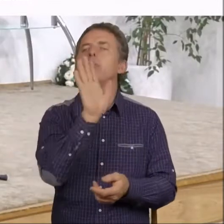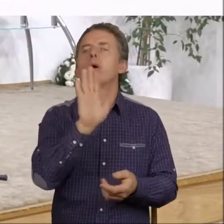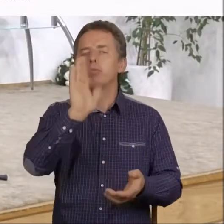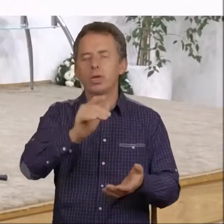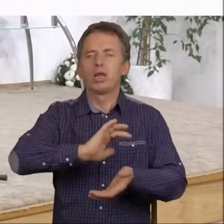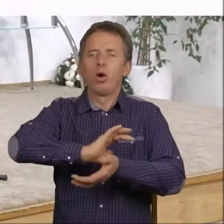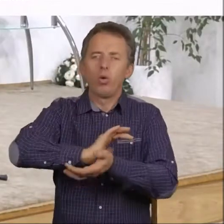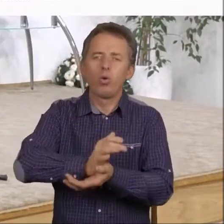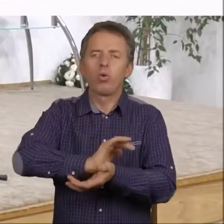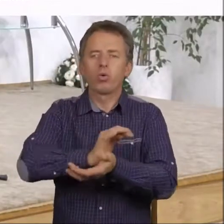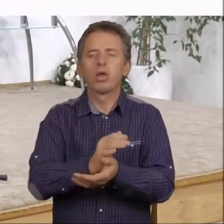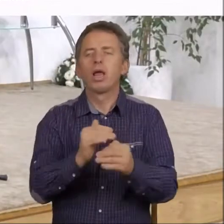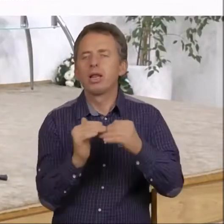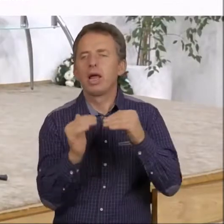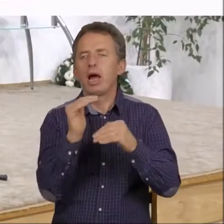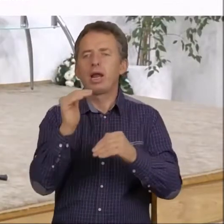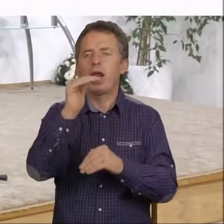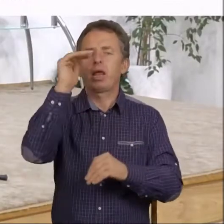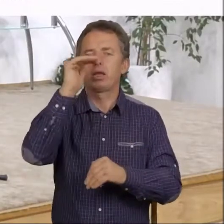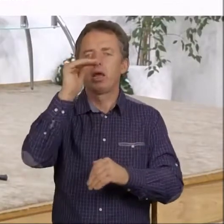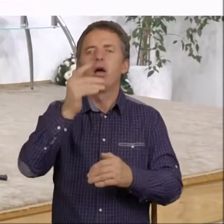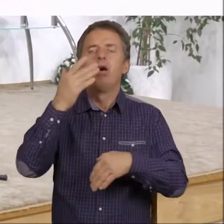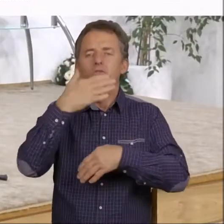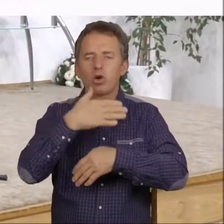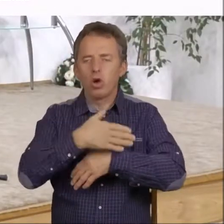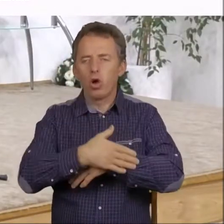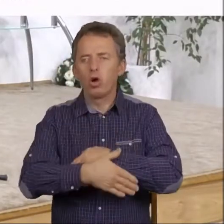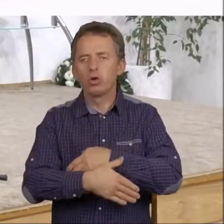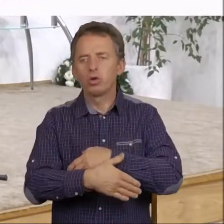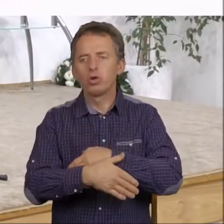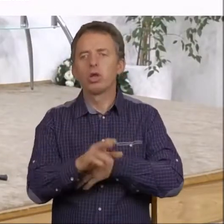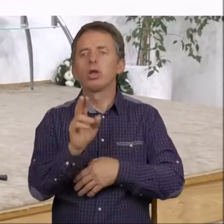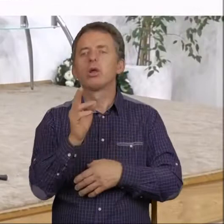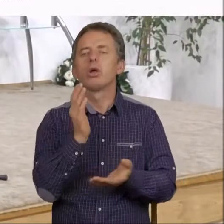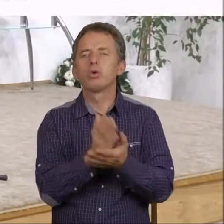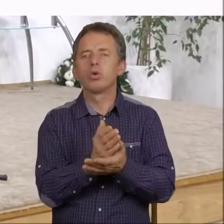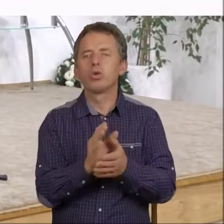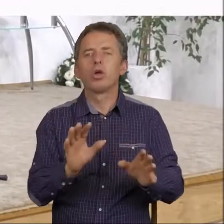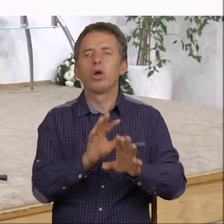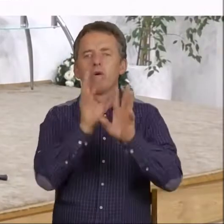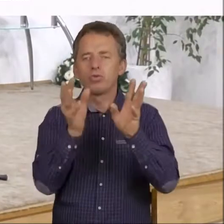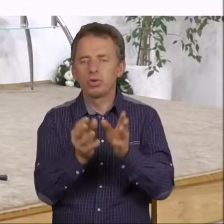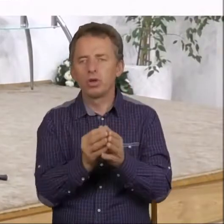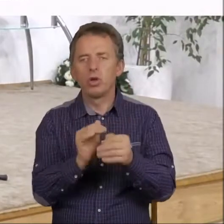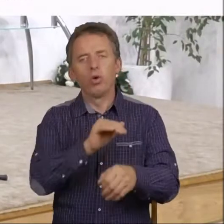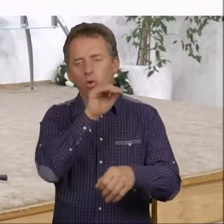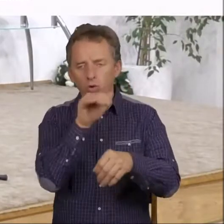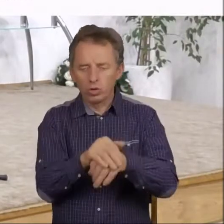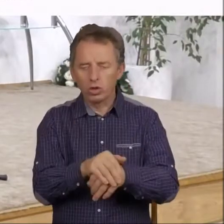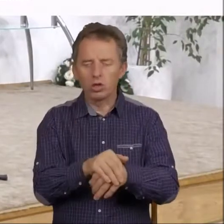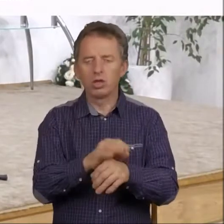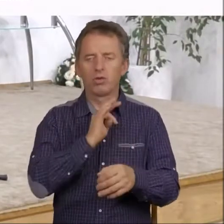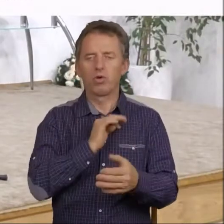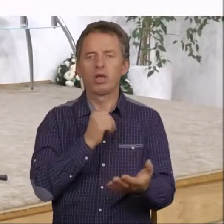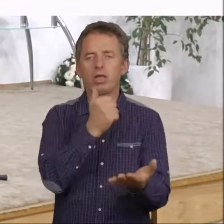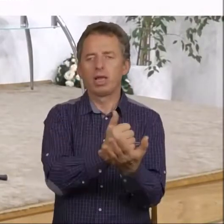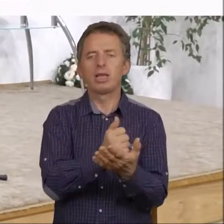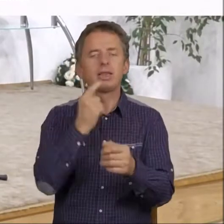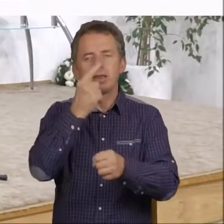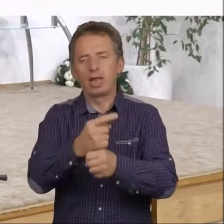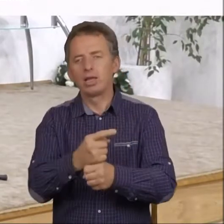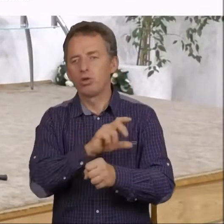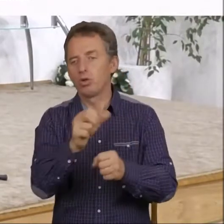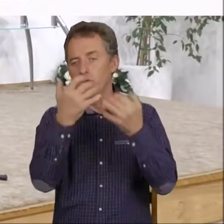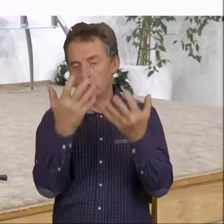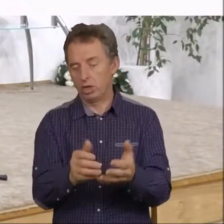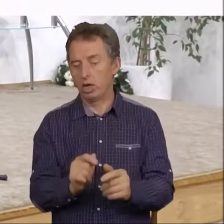narastał. Aż w końcu, kiedy już wszyscy uzgodnią swoje stanowiska i zadecydują, czy chcą